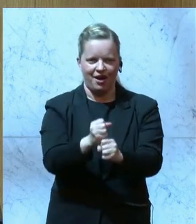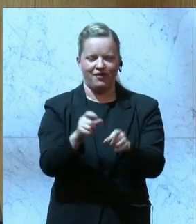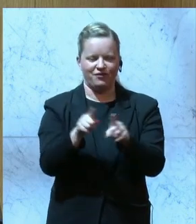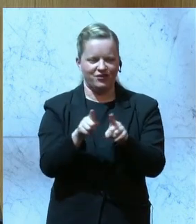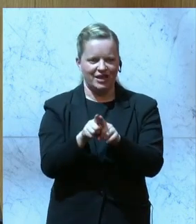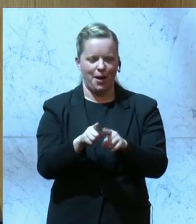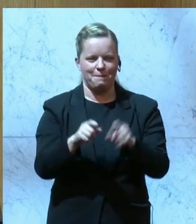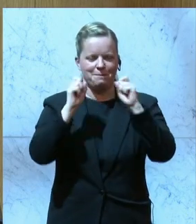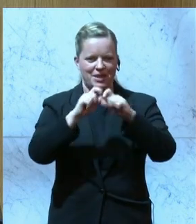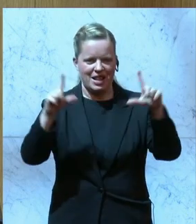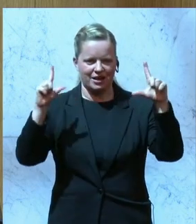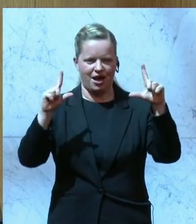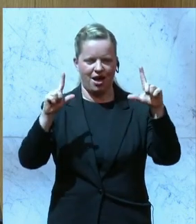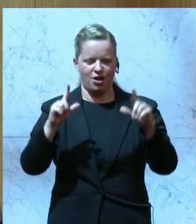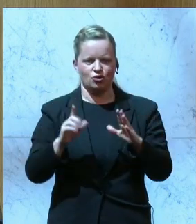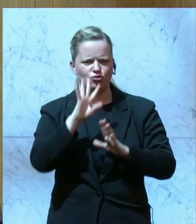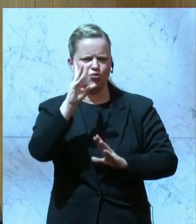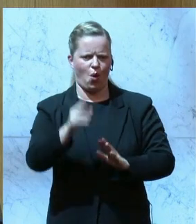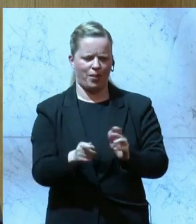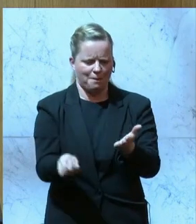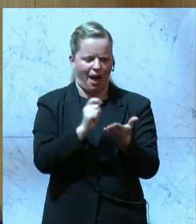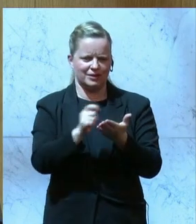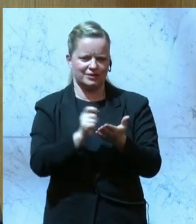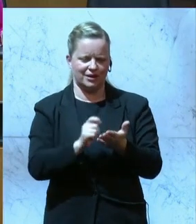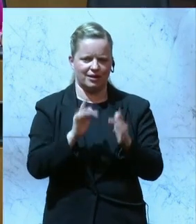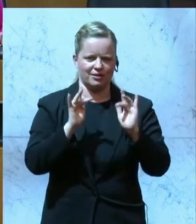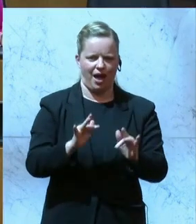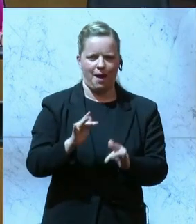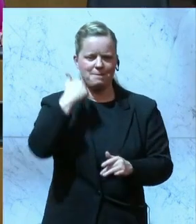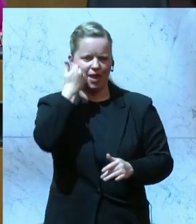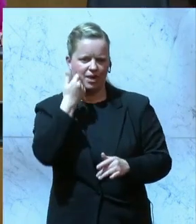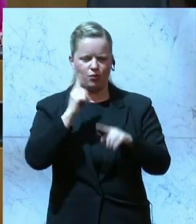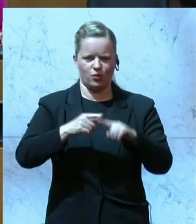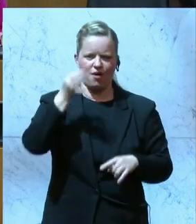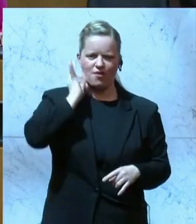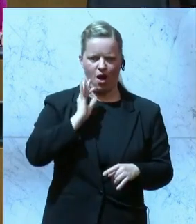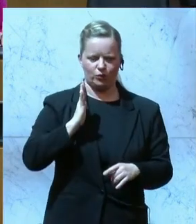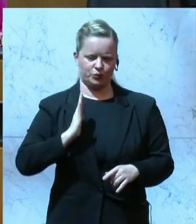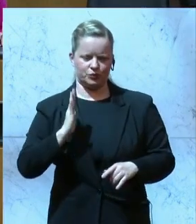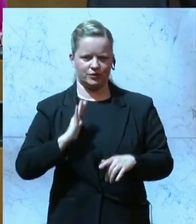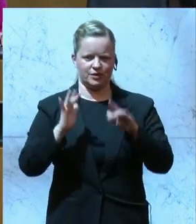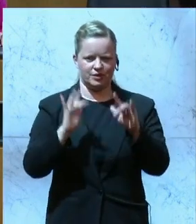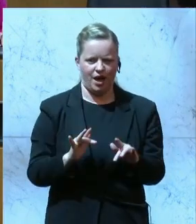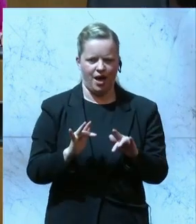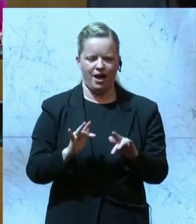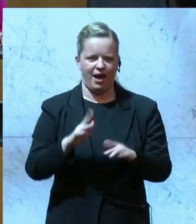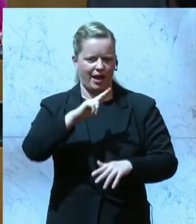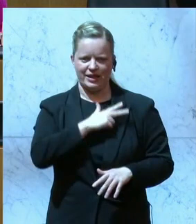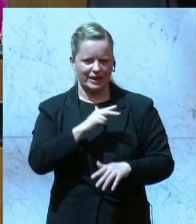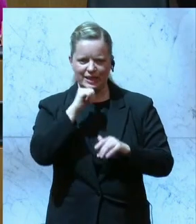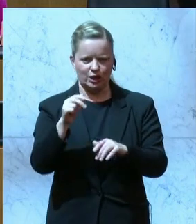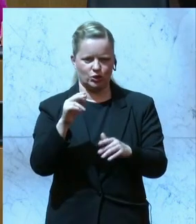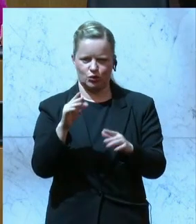aus einem Hochglanz-Magazin mit lauter gestalteten Männern und auch Frauen, die mit der Realität nichts zu tun haben